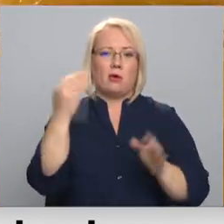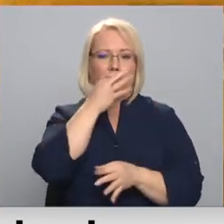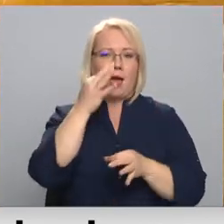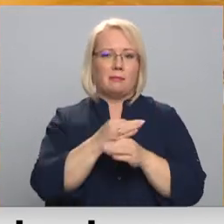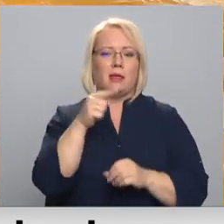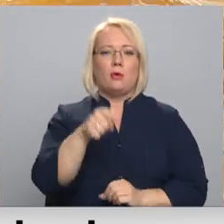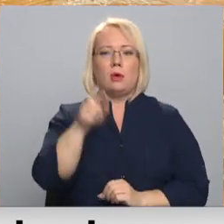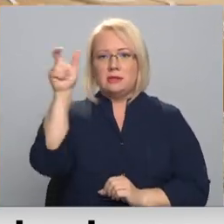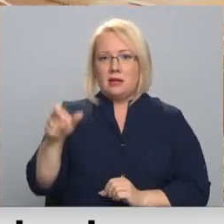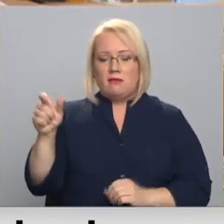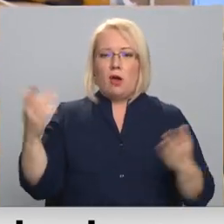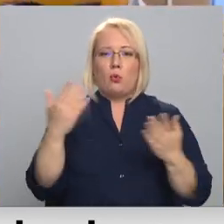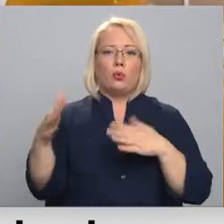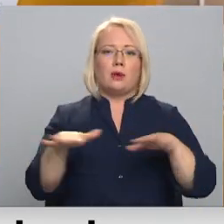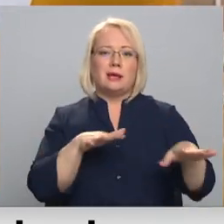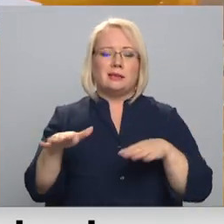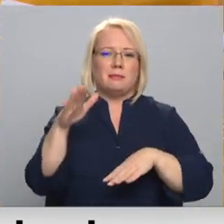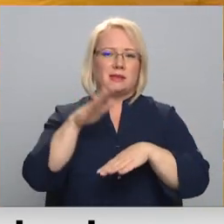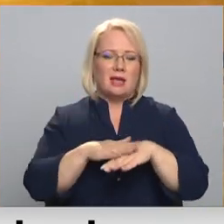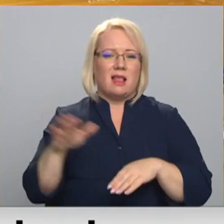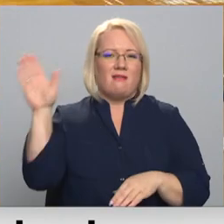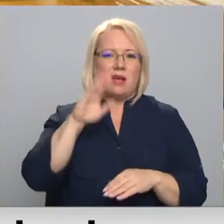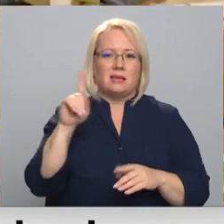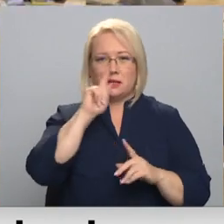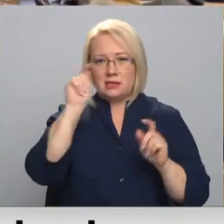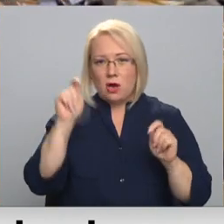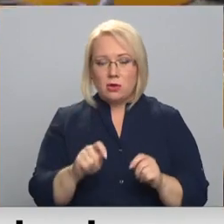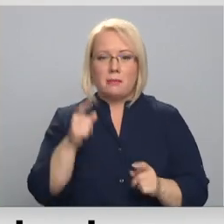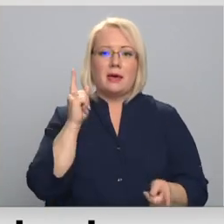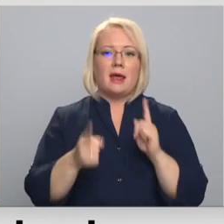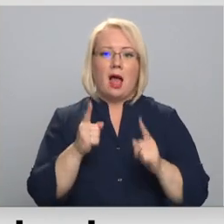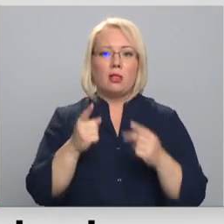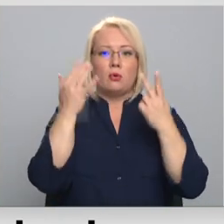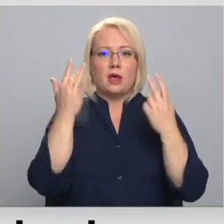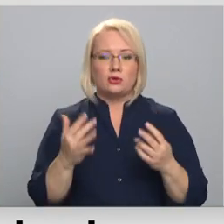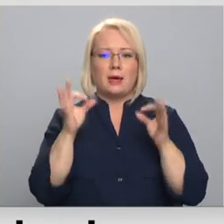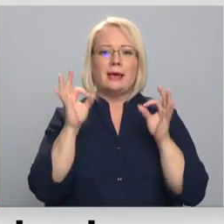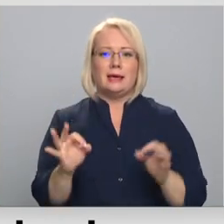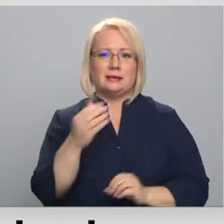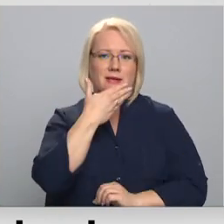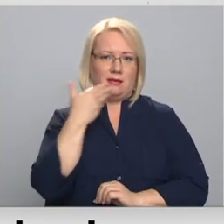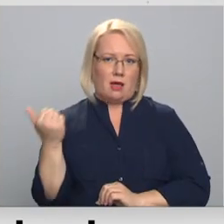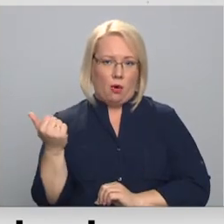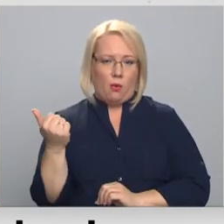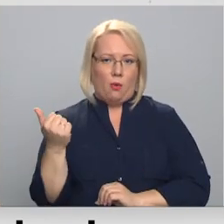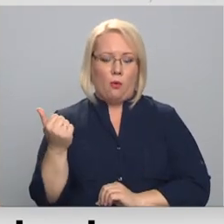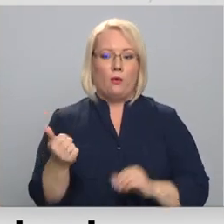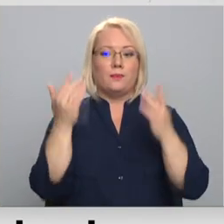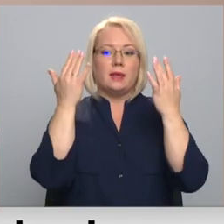amatpersonas, kur rīcības dēļ valstie nodarīti zaudējumi reālu rezultātu īsti nesot. Rezultāti